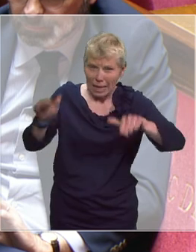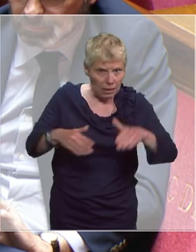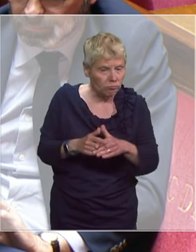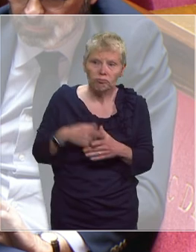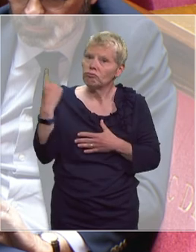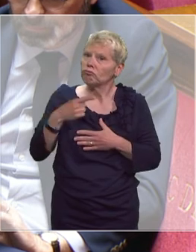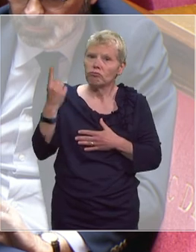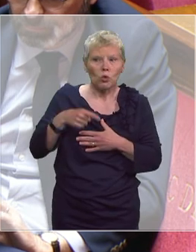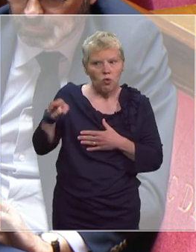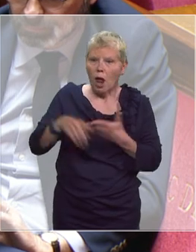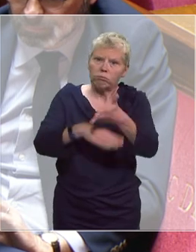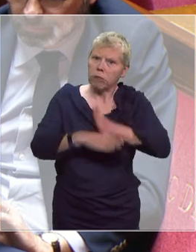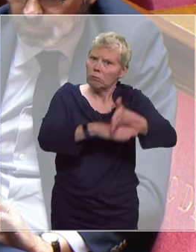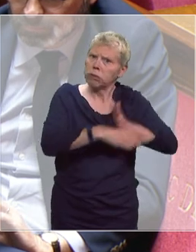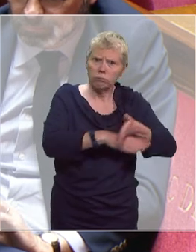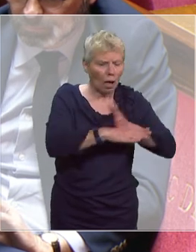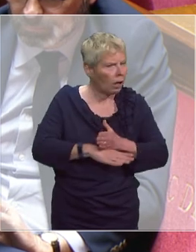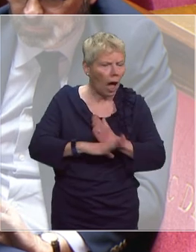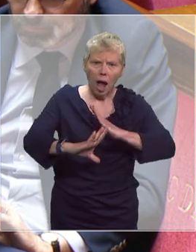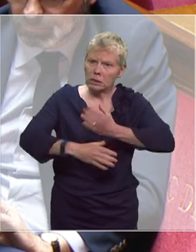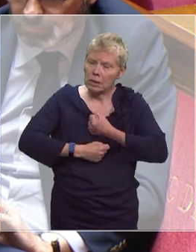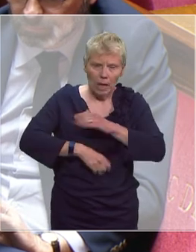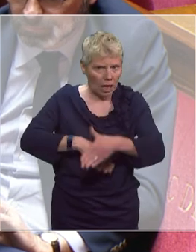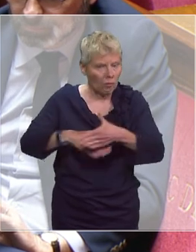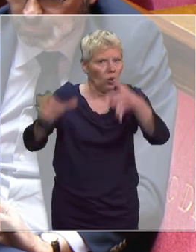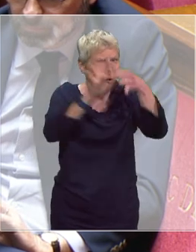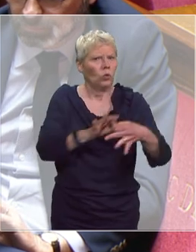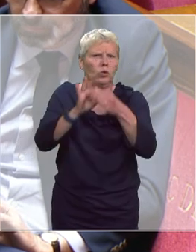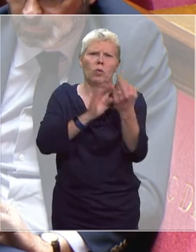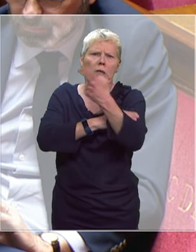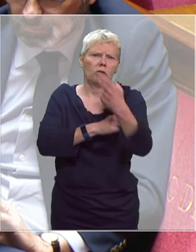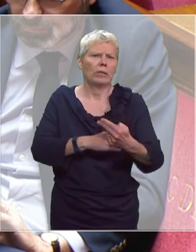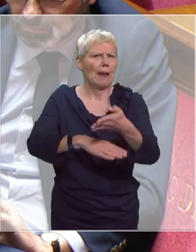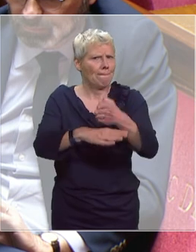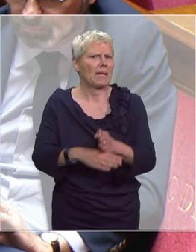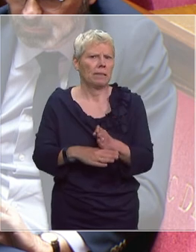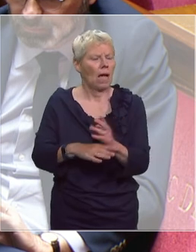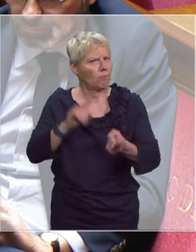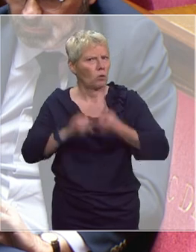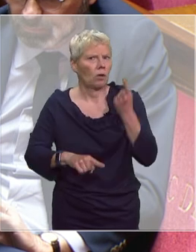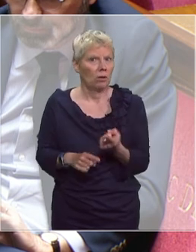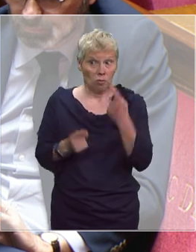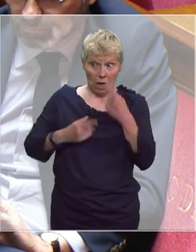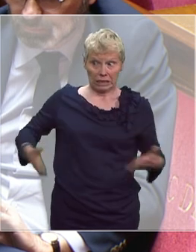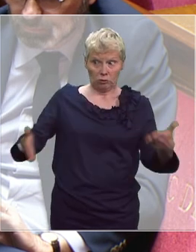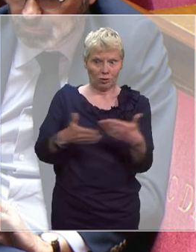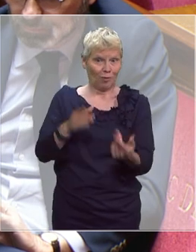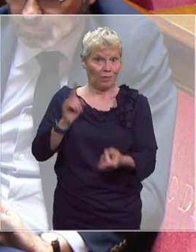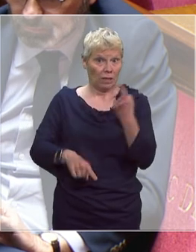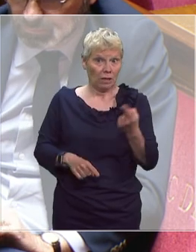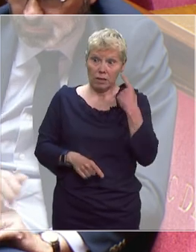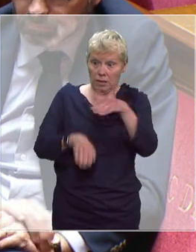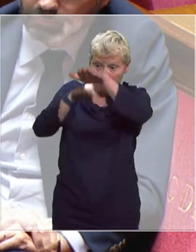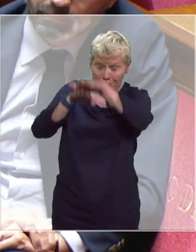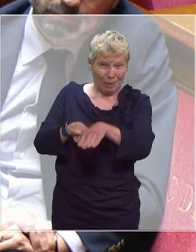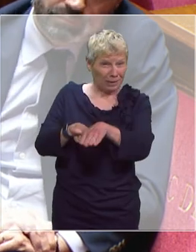systématiquement la main a été tendue et je crois qu'à nouveau l'Union nationale est importante et même elle est belle à voir dans cette période parce que l'objectif de protéger les